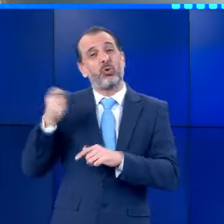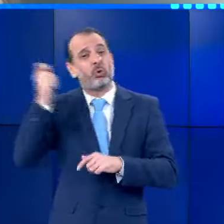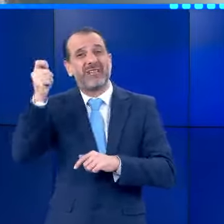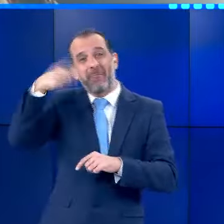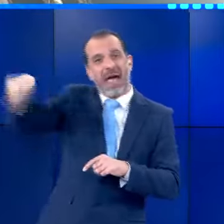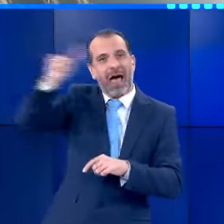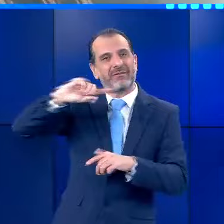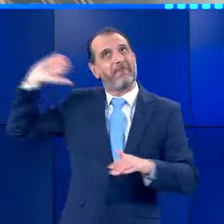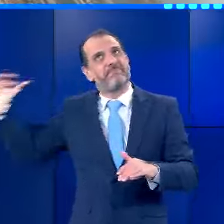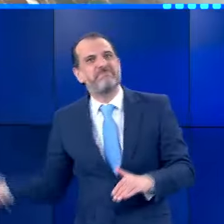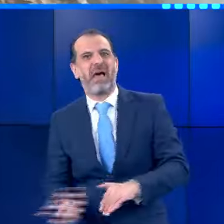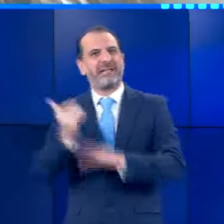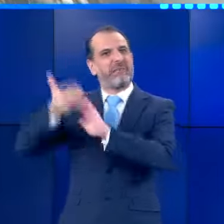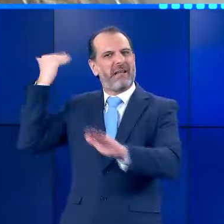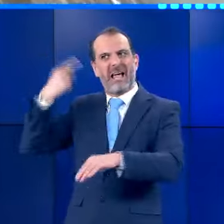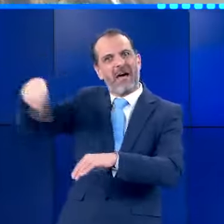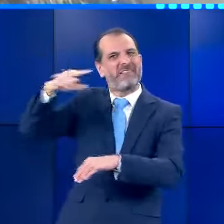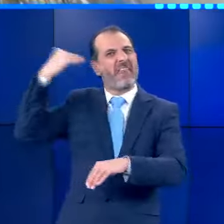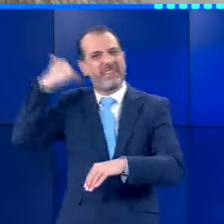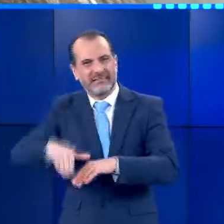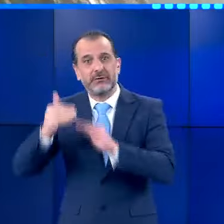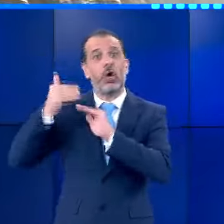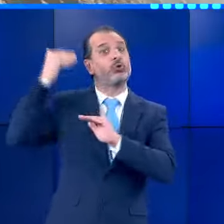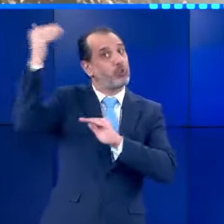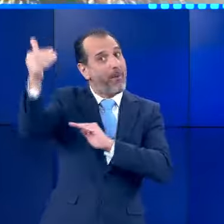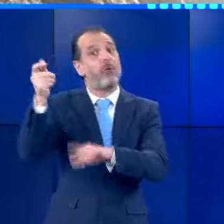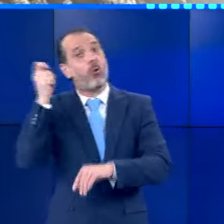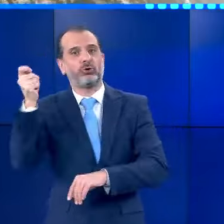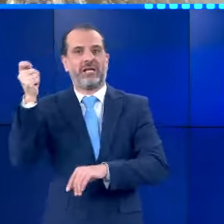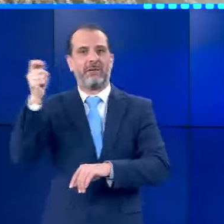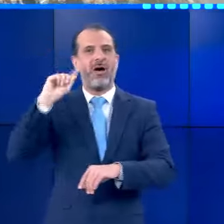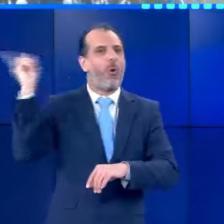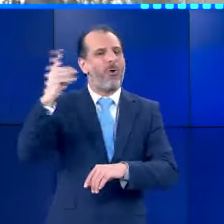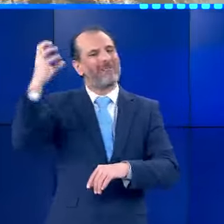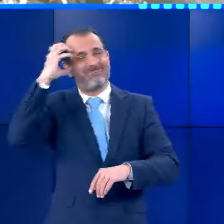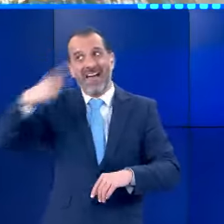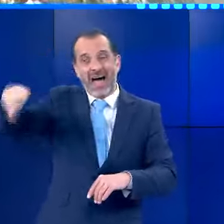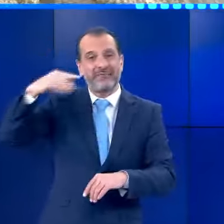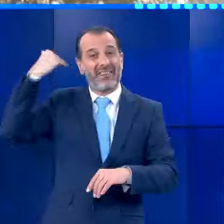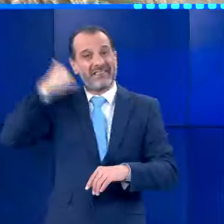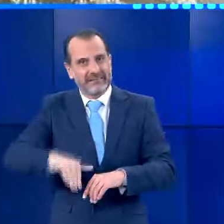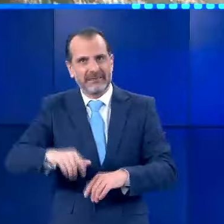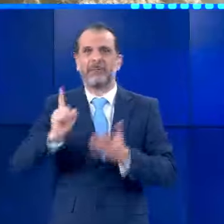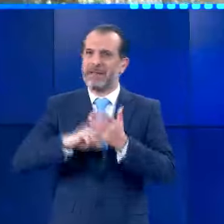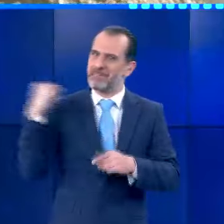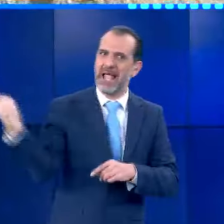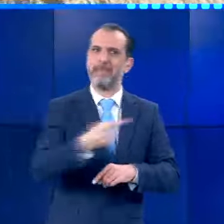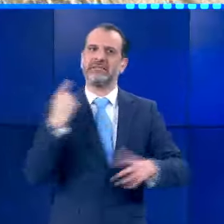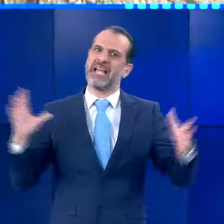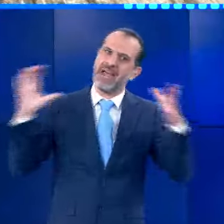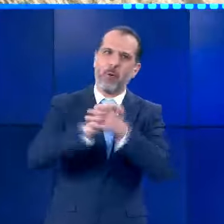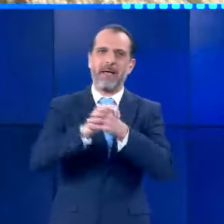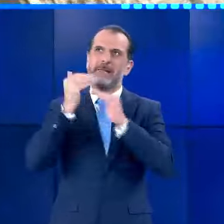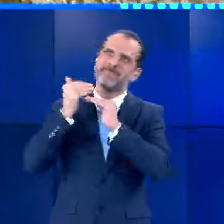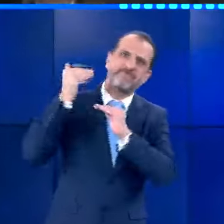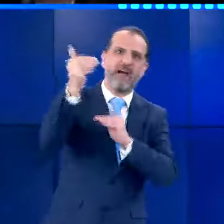περάσουν. Ας θυμίσουμε τις θυσίες του παρελθόντος, με ενότητα και αφοσίωση στην πατρίδα, προσβλέποντας ένα λαμπρό μέλλον.